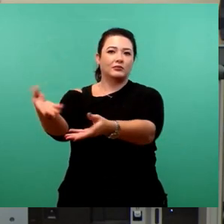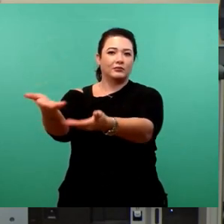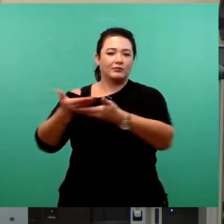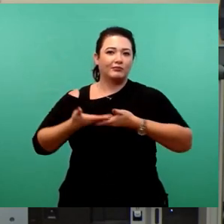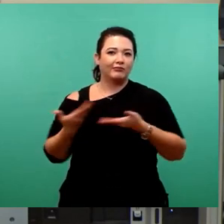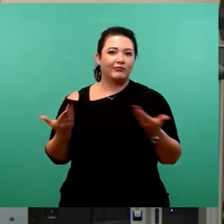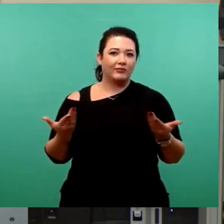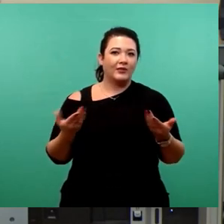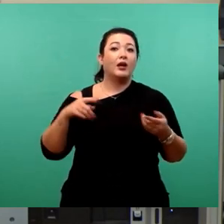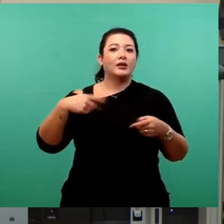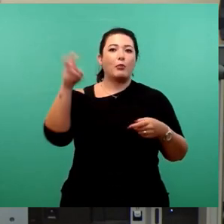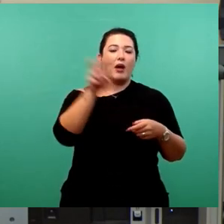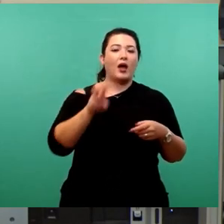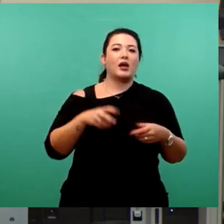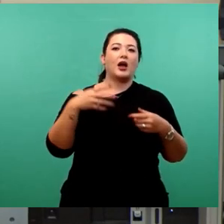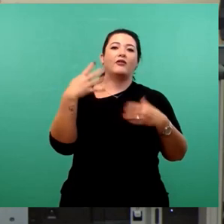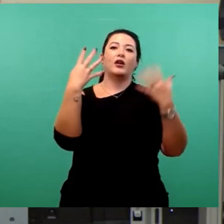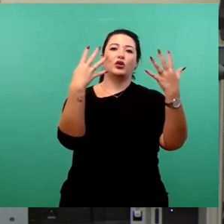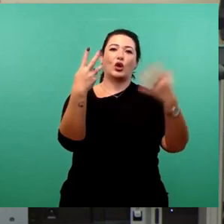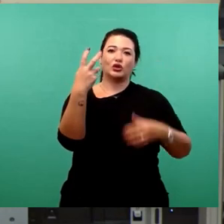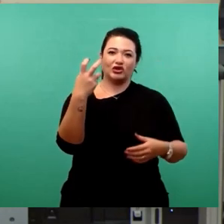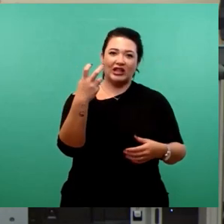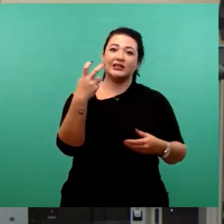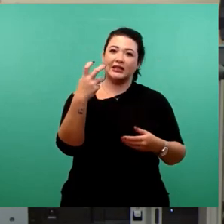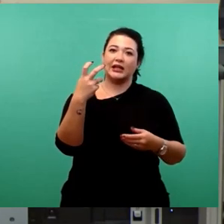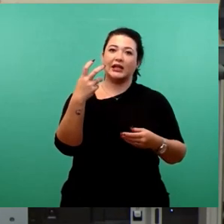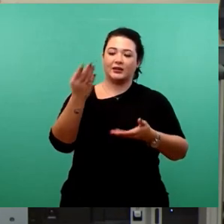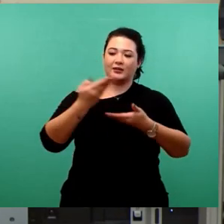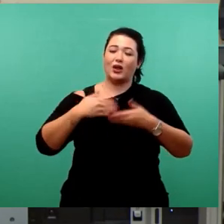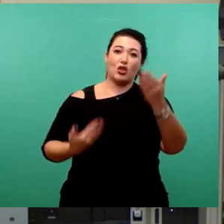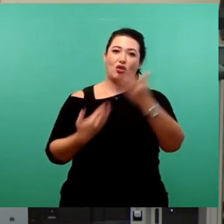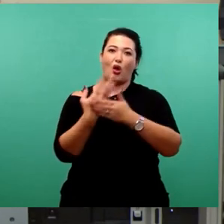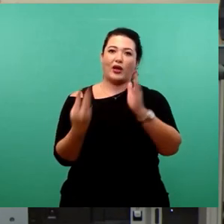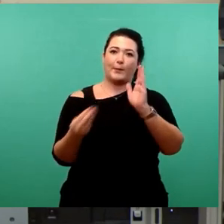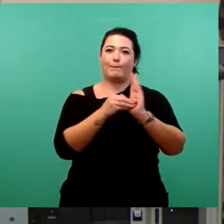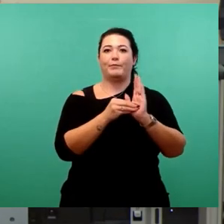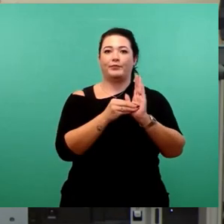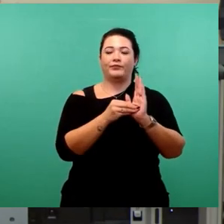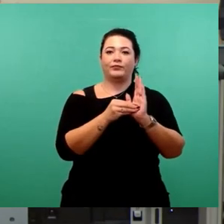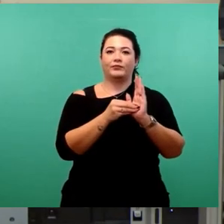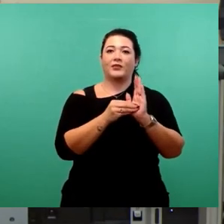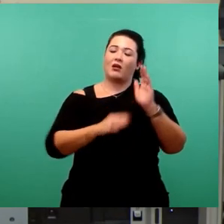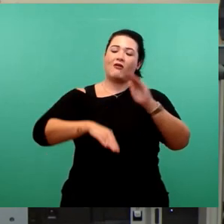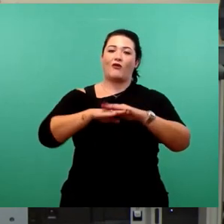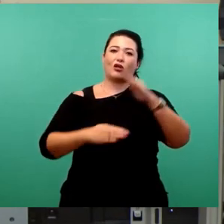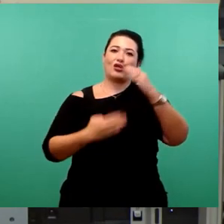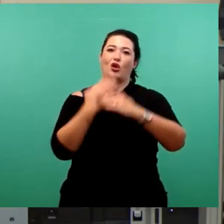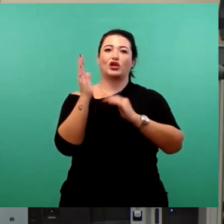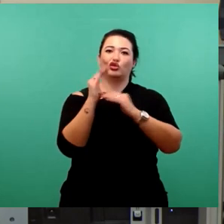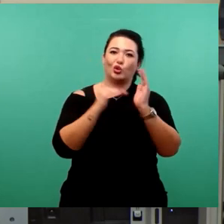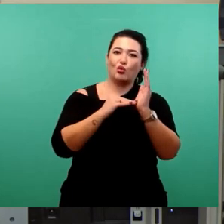29, der hier ganz neu aufgeführt ist. Komplett neue Strukturen, neue Aufgaben.